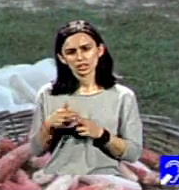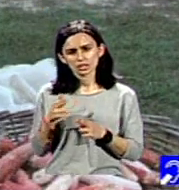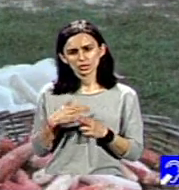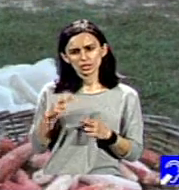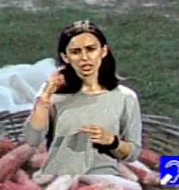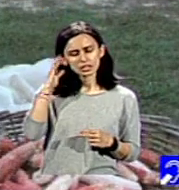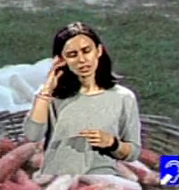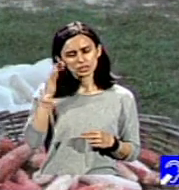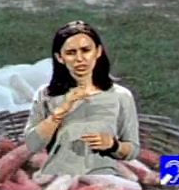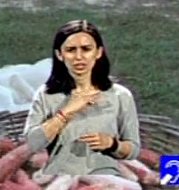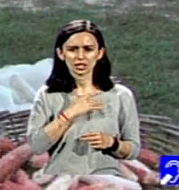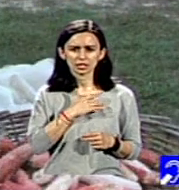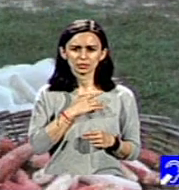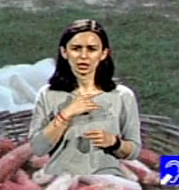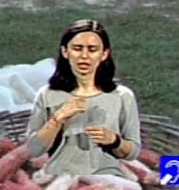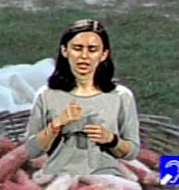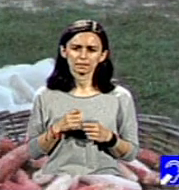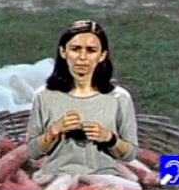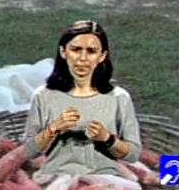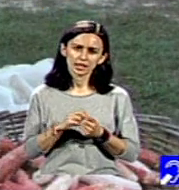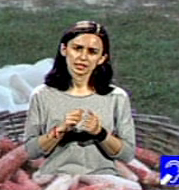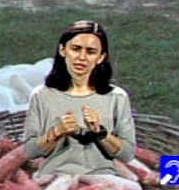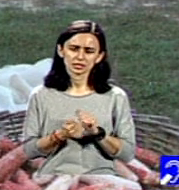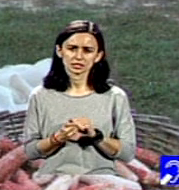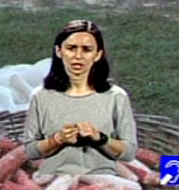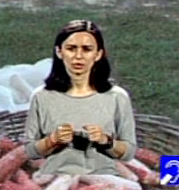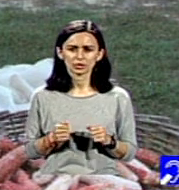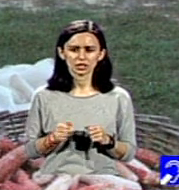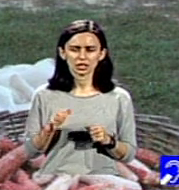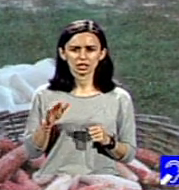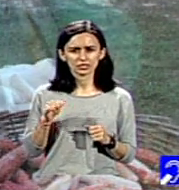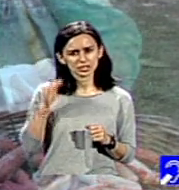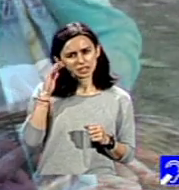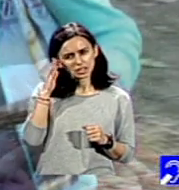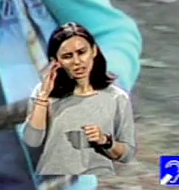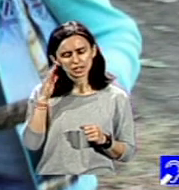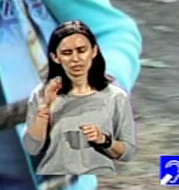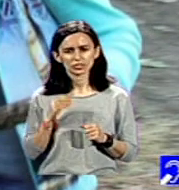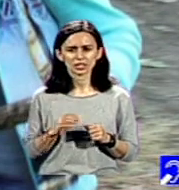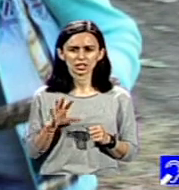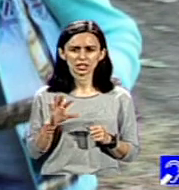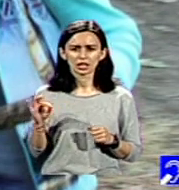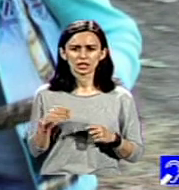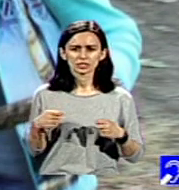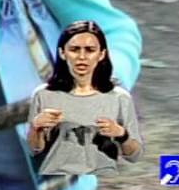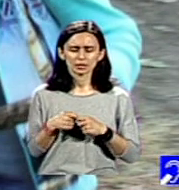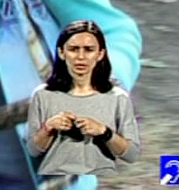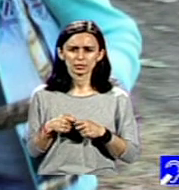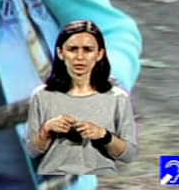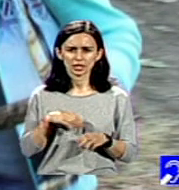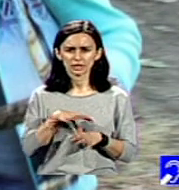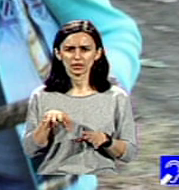îngrijind animalele sau având grijă de alți membri ai